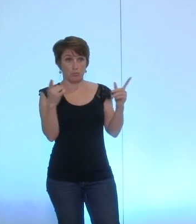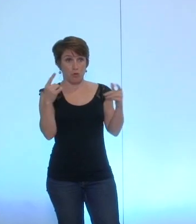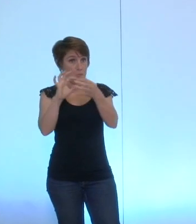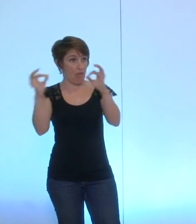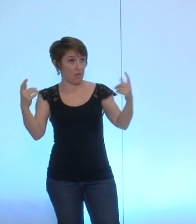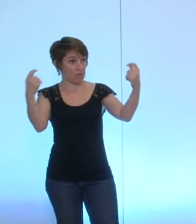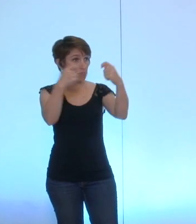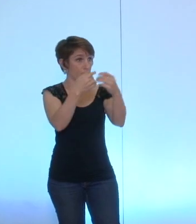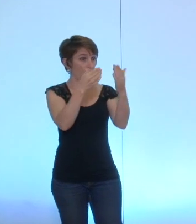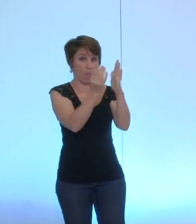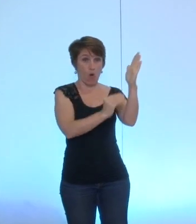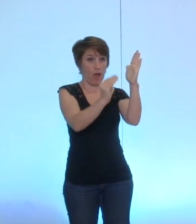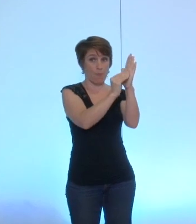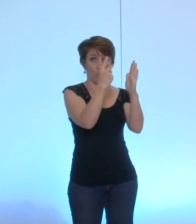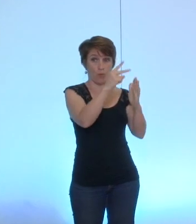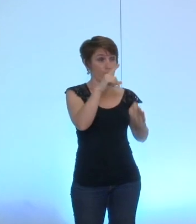contredisez-moi sinon